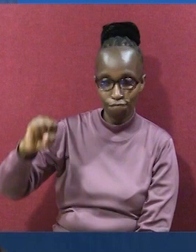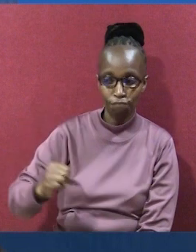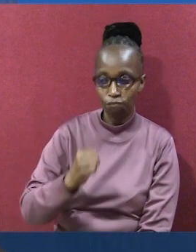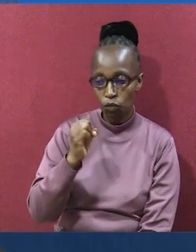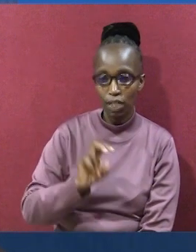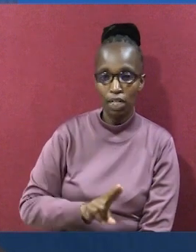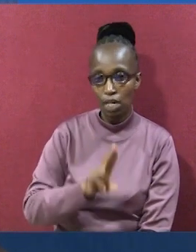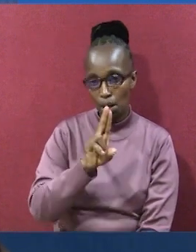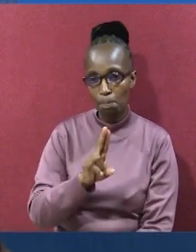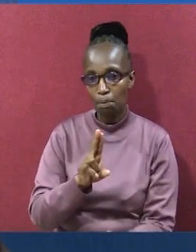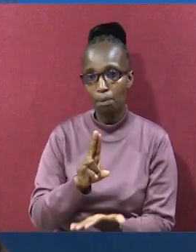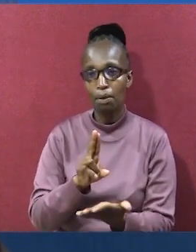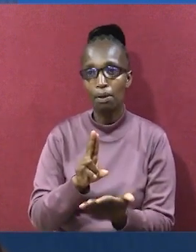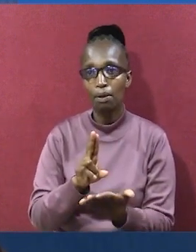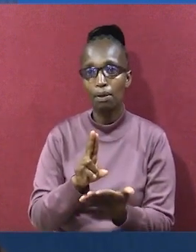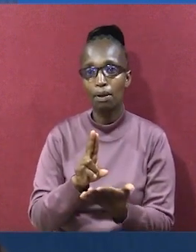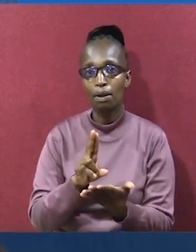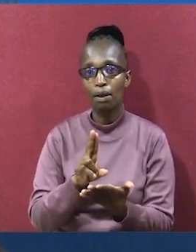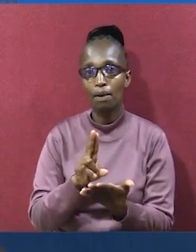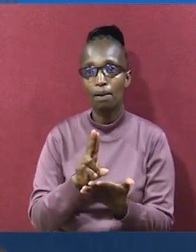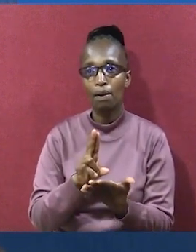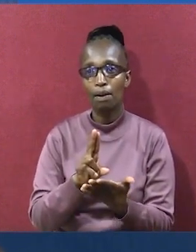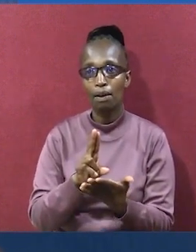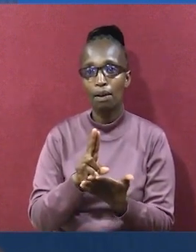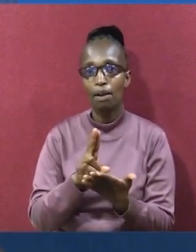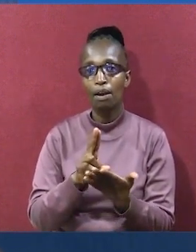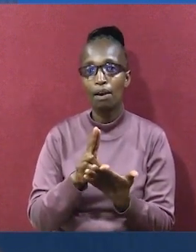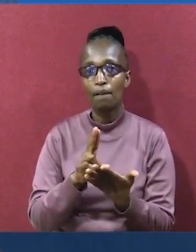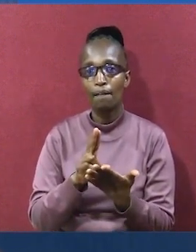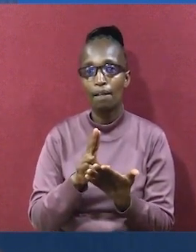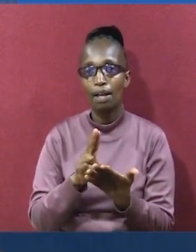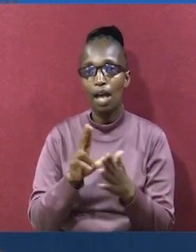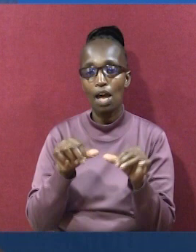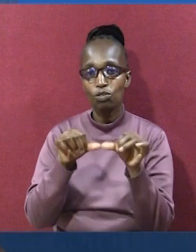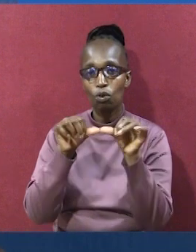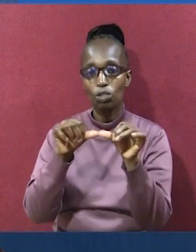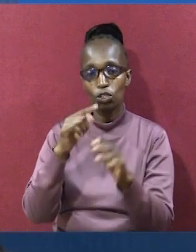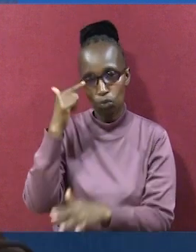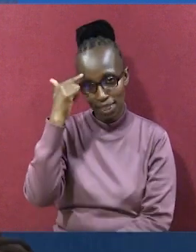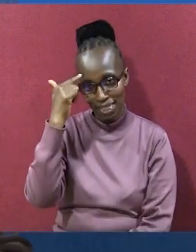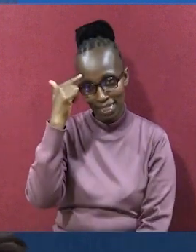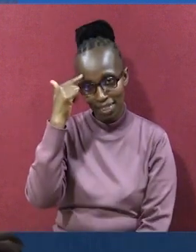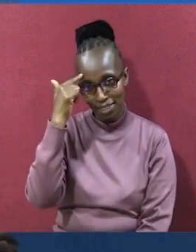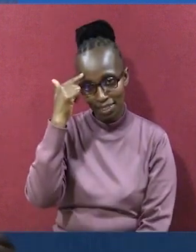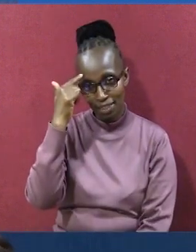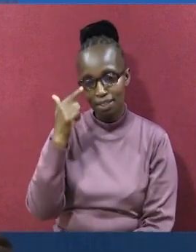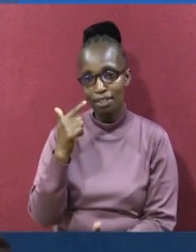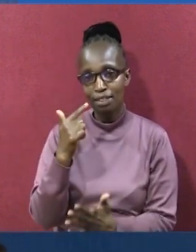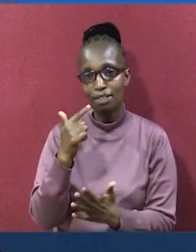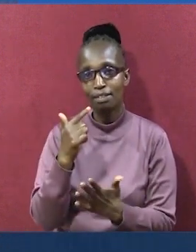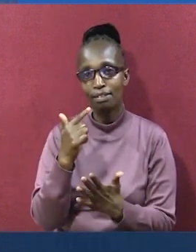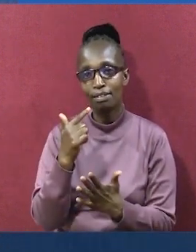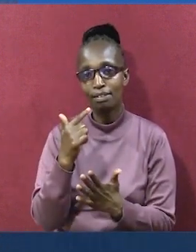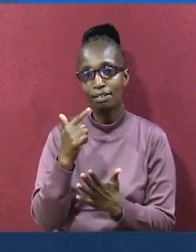umeamuka. Ukiwa ni kama umepoteza matumaini. Ukiwa unajifikiria na